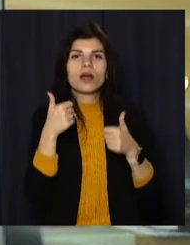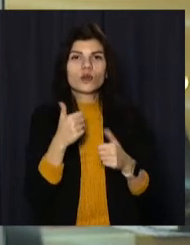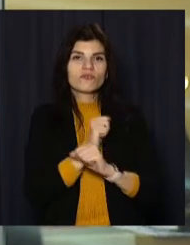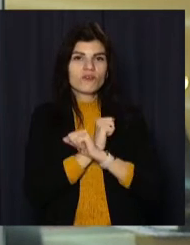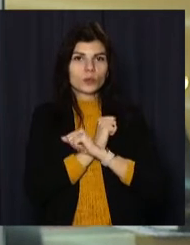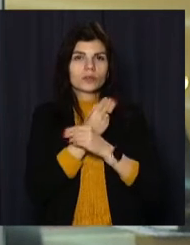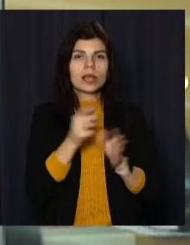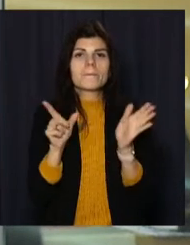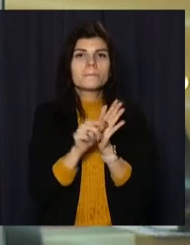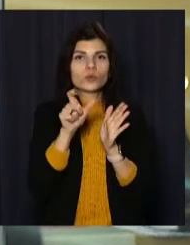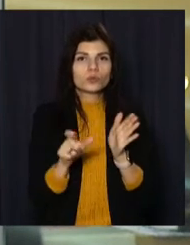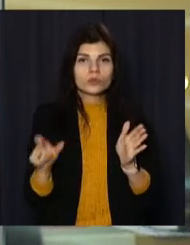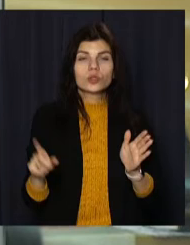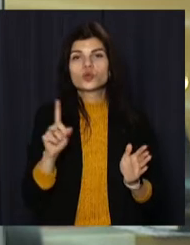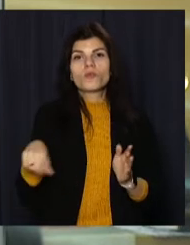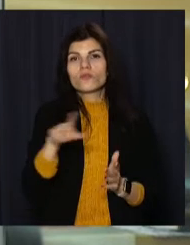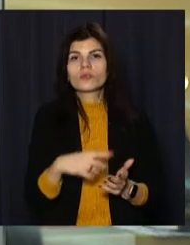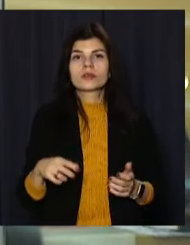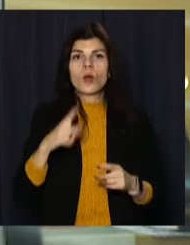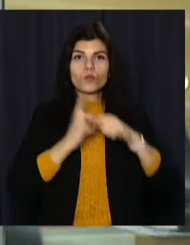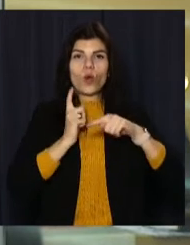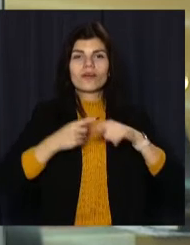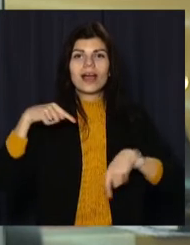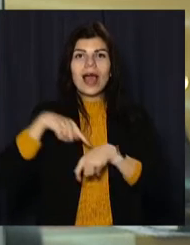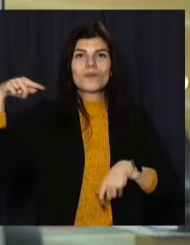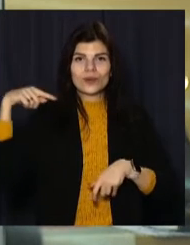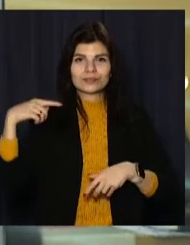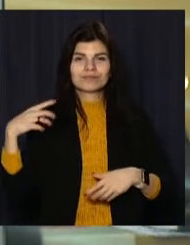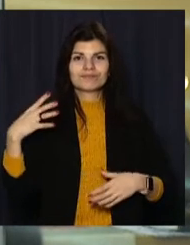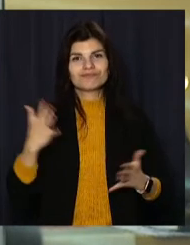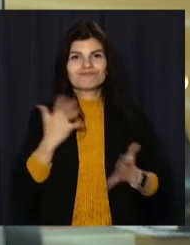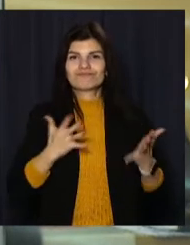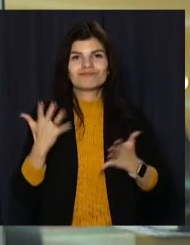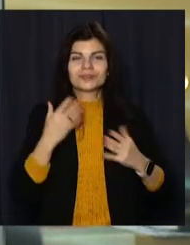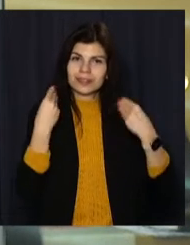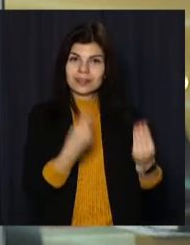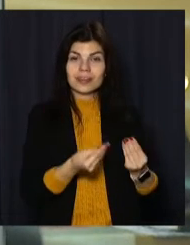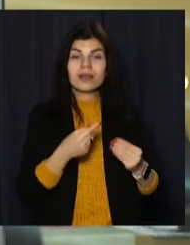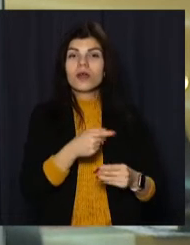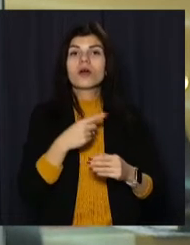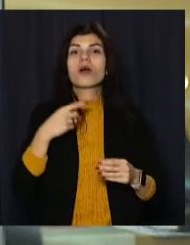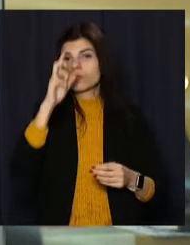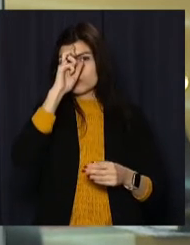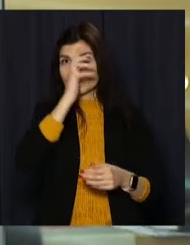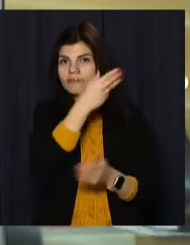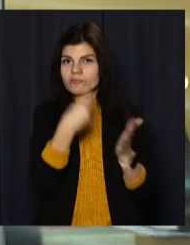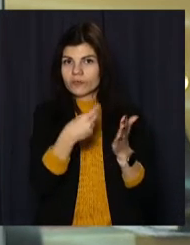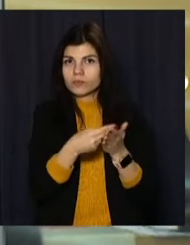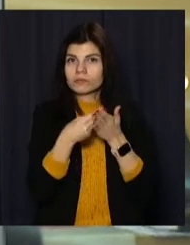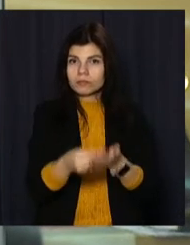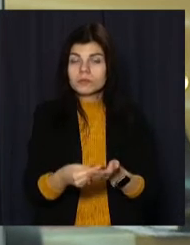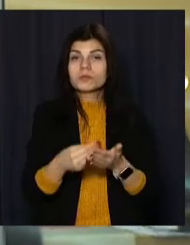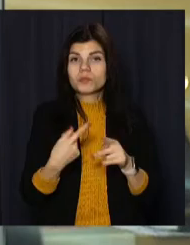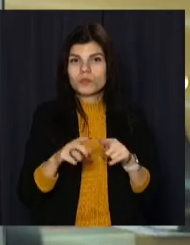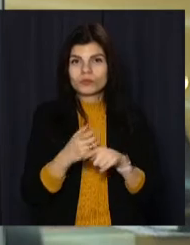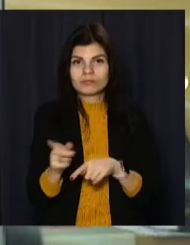відпочинок пенсіонерам та щоб вони набрались позитивних емоцій та вражень. Відпочинок коштом міського бюджету. Як